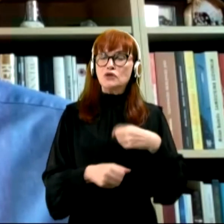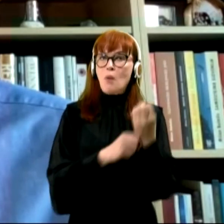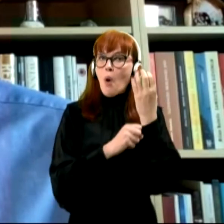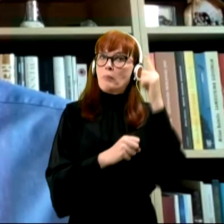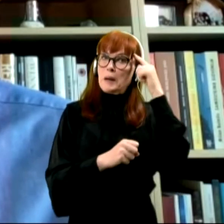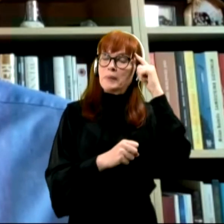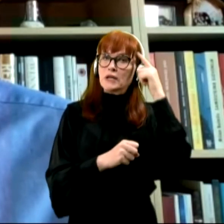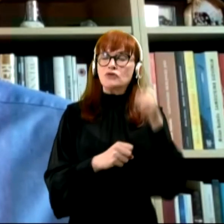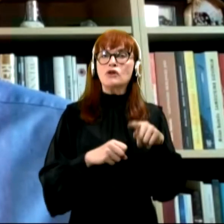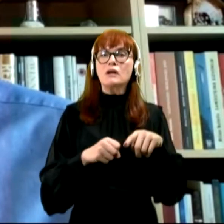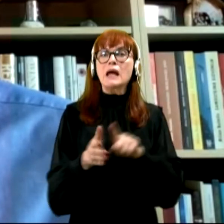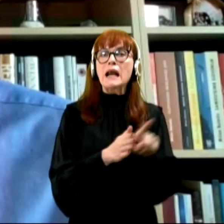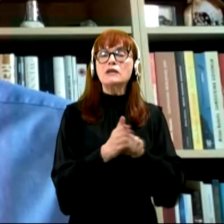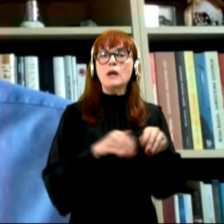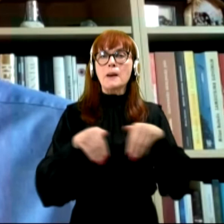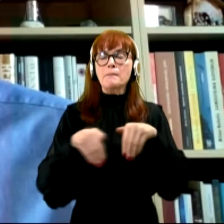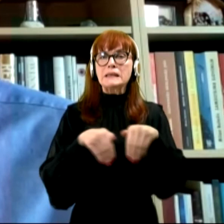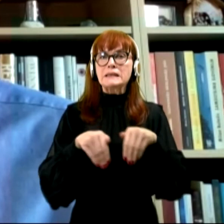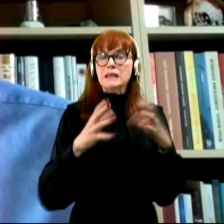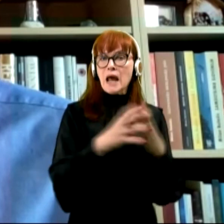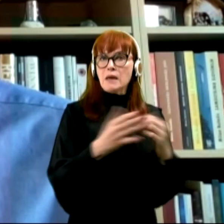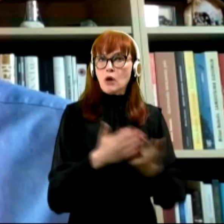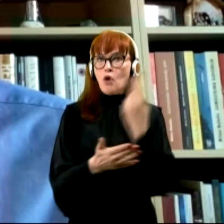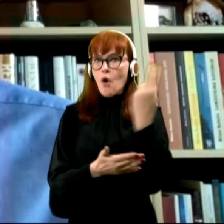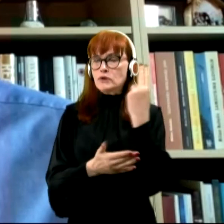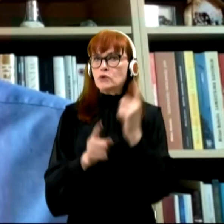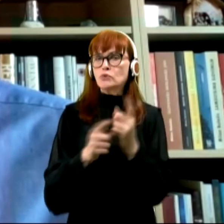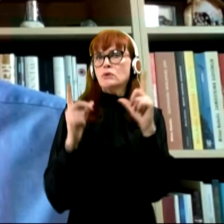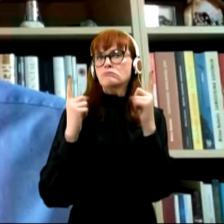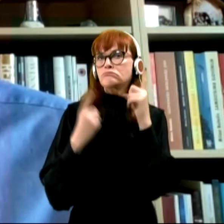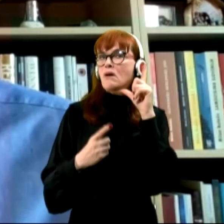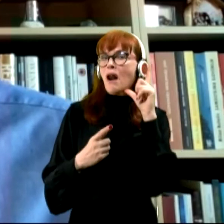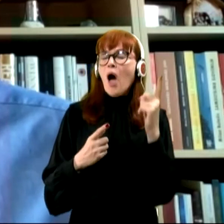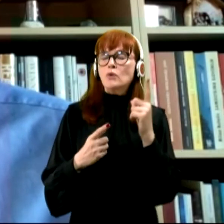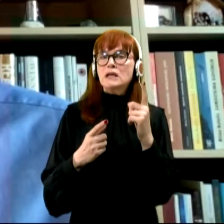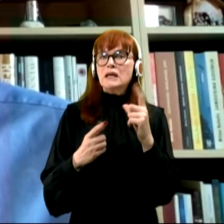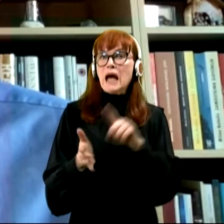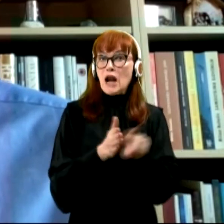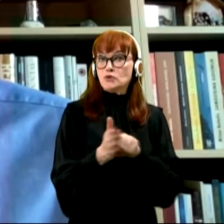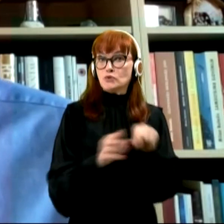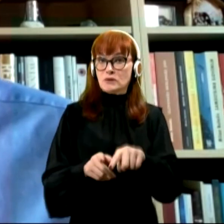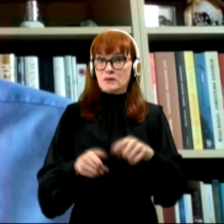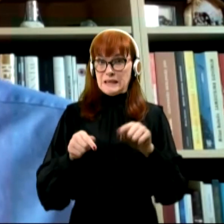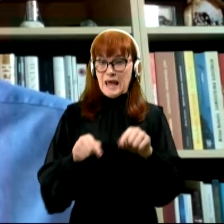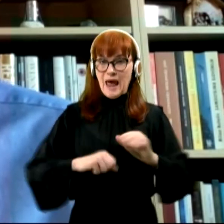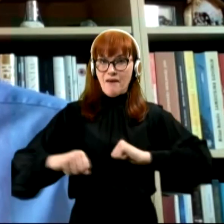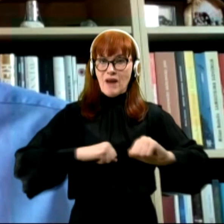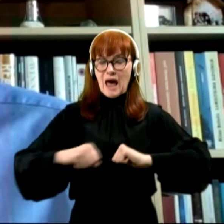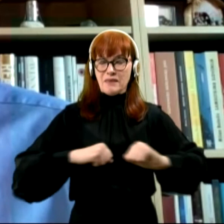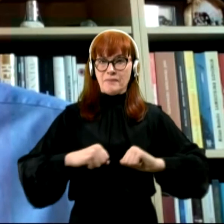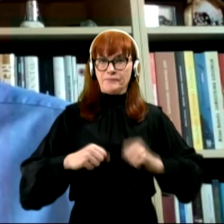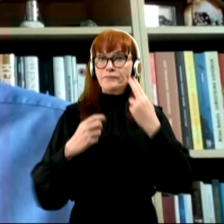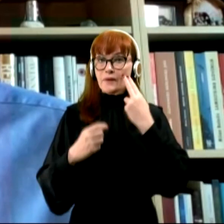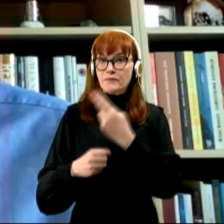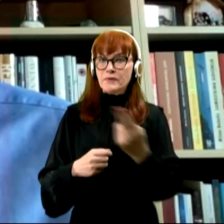rezultati ministrske ekipe Nove Slovenije tudi ključni rezultati te vlade. Vidite, da se